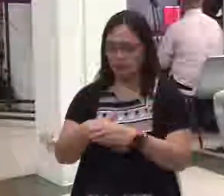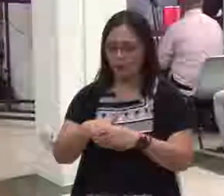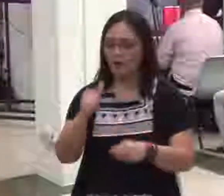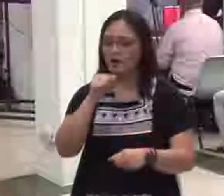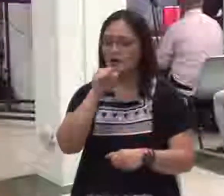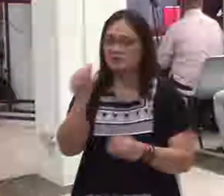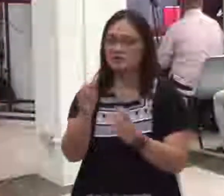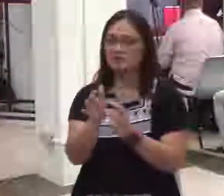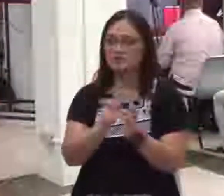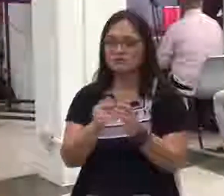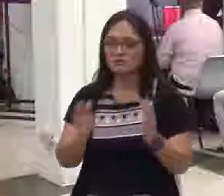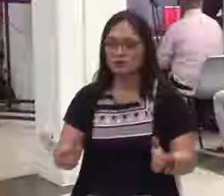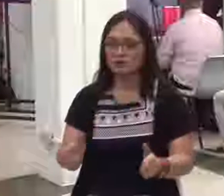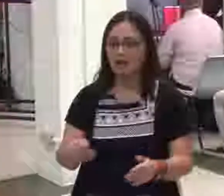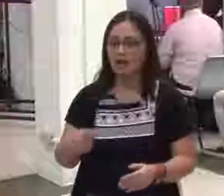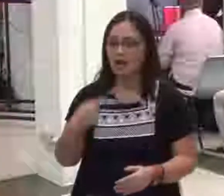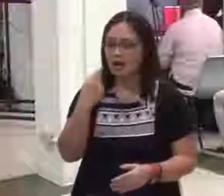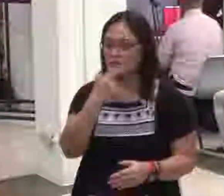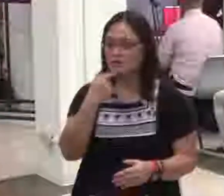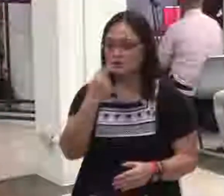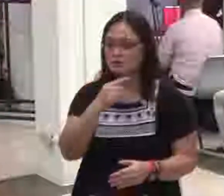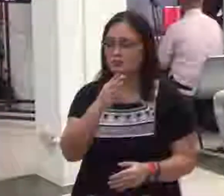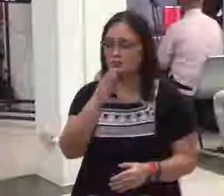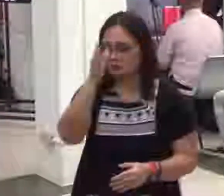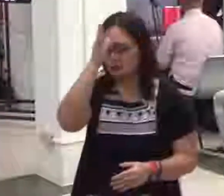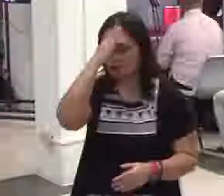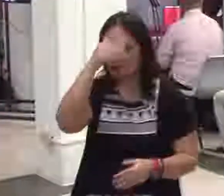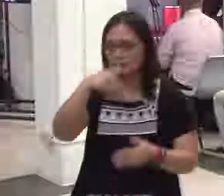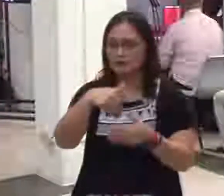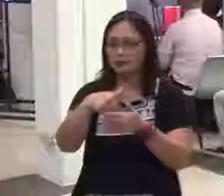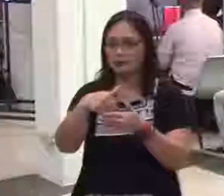Sabi niya nung isang nag-message sa akin.